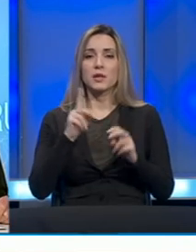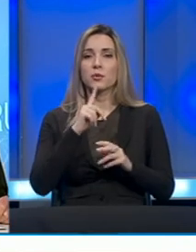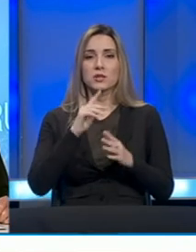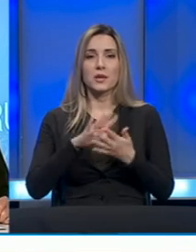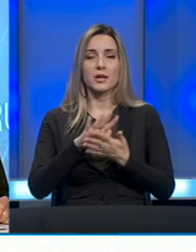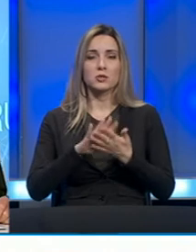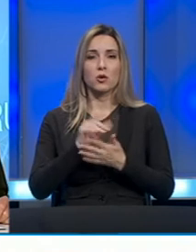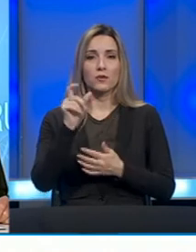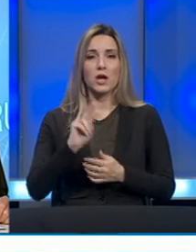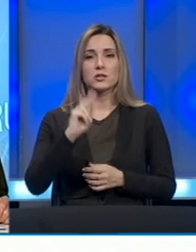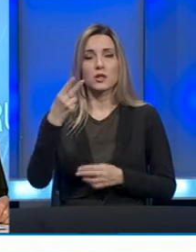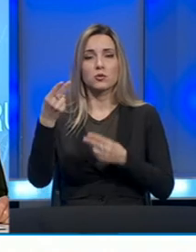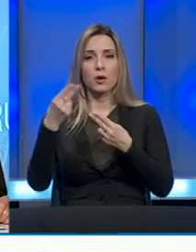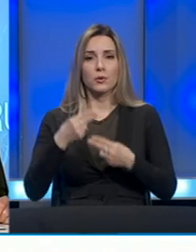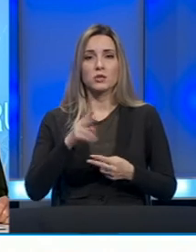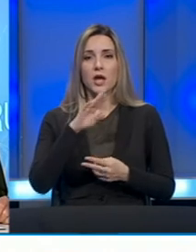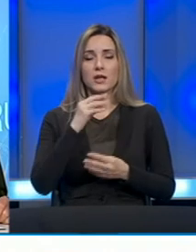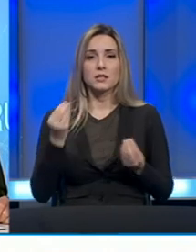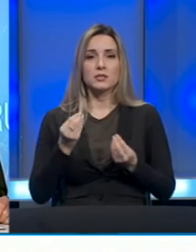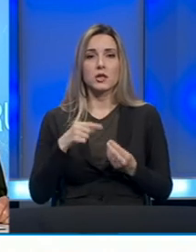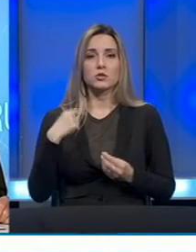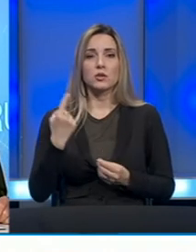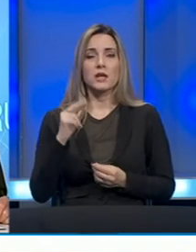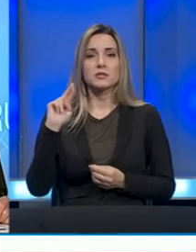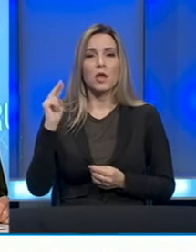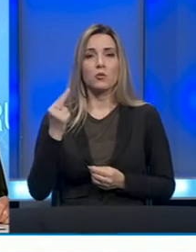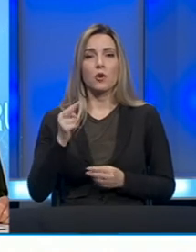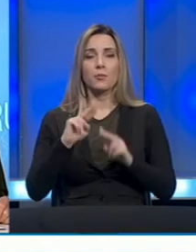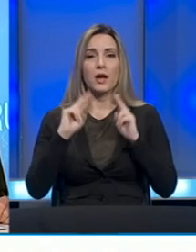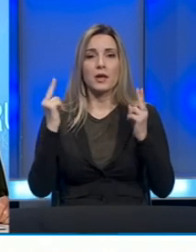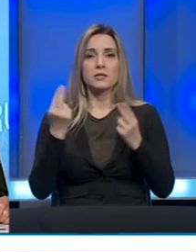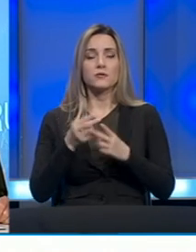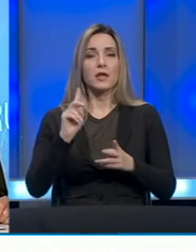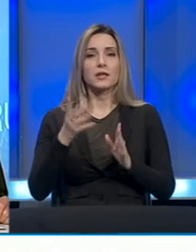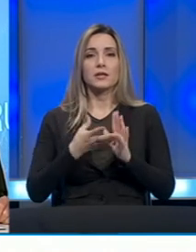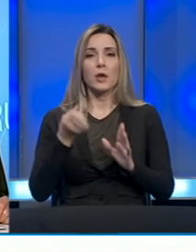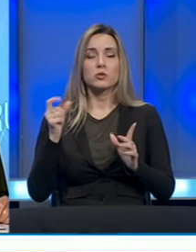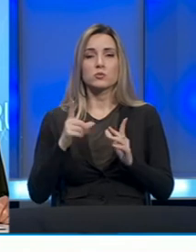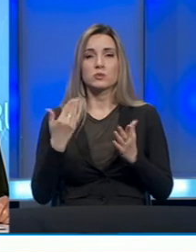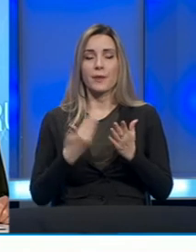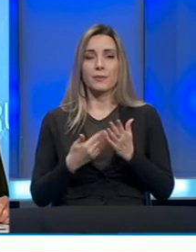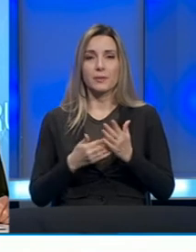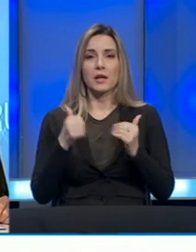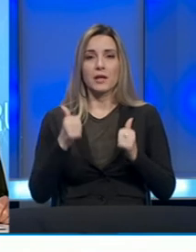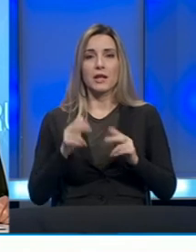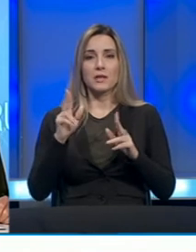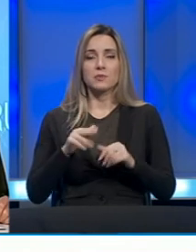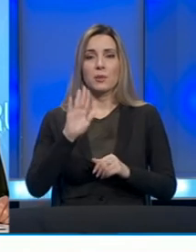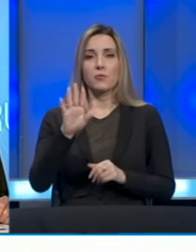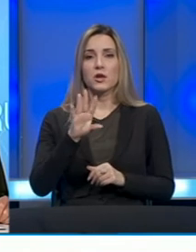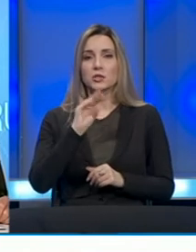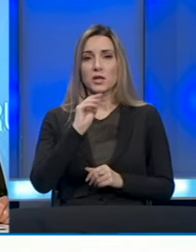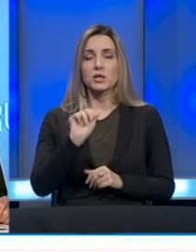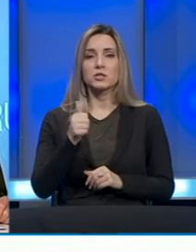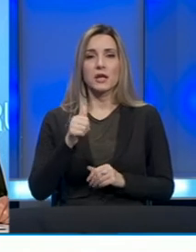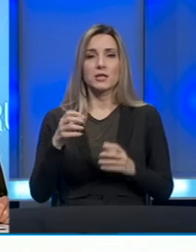razgovarao sa drugom gošćom rekao zašto nas Evropa nekad ili svijet ne uzmu za primjer i evo danas imamo vaše riječi, a to je da i jesu